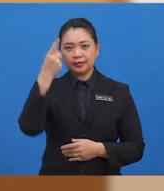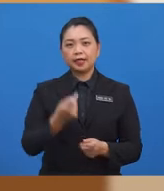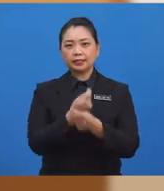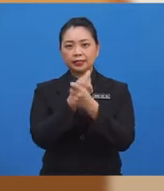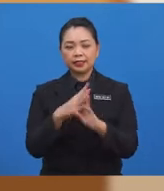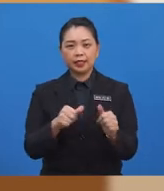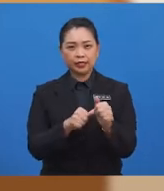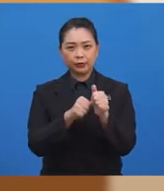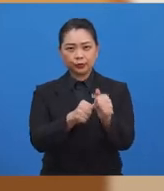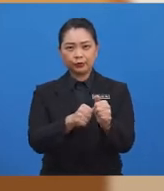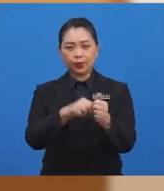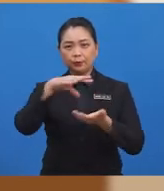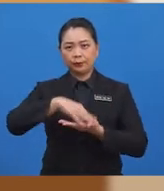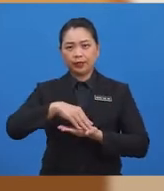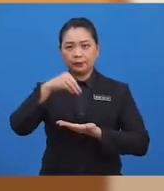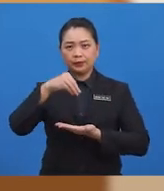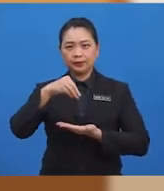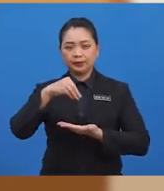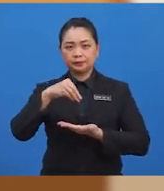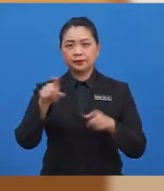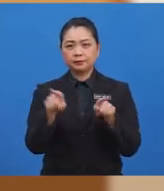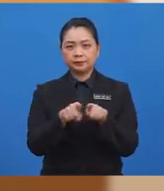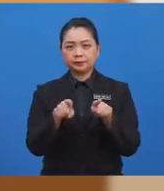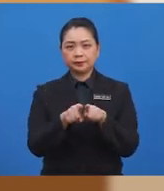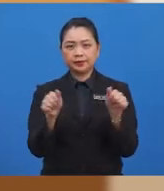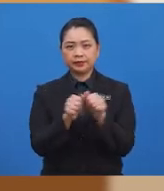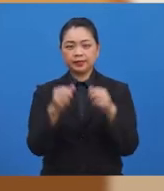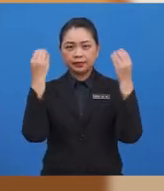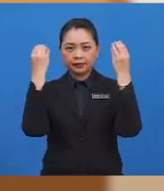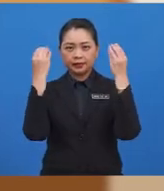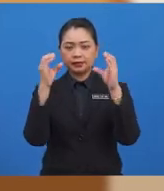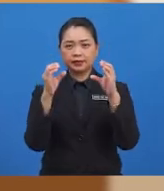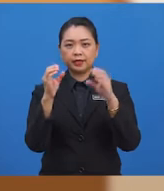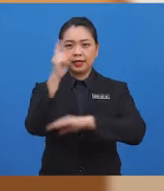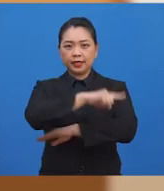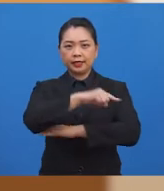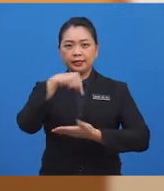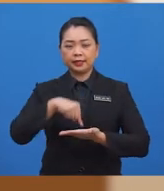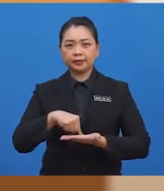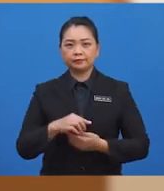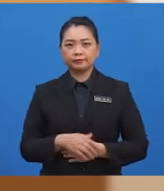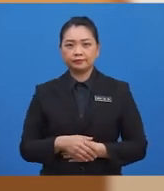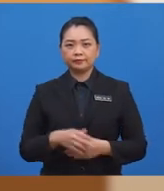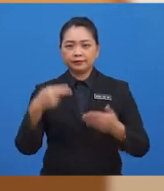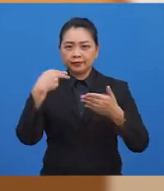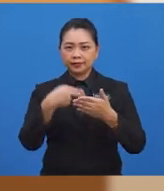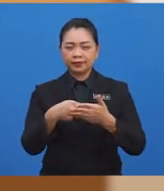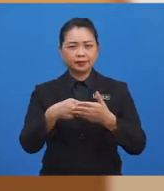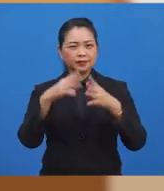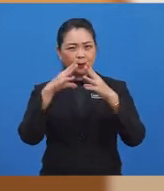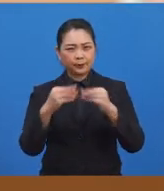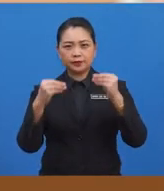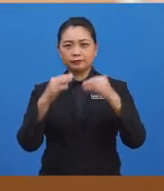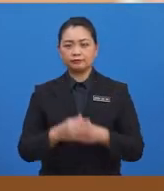telah mengikuti sesi pembelajaran bersama cikgu sehari pada hari ini sehingga